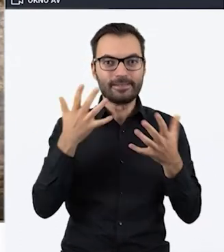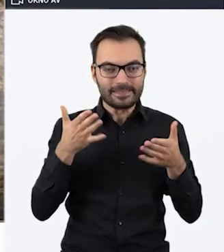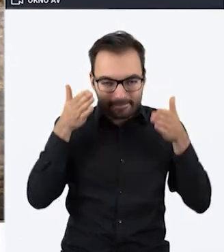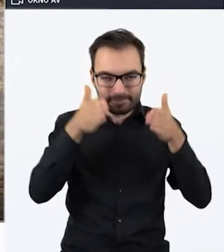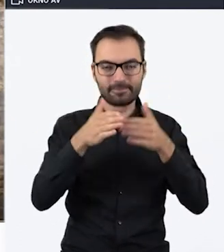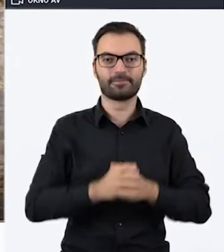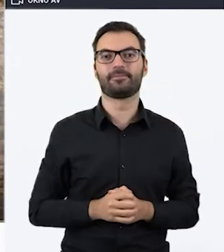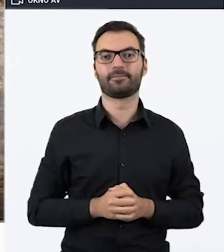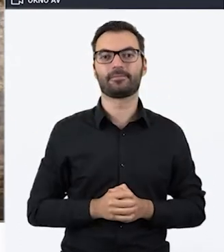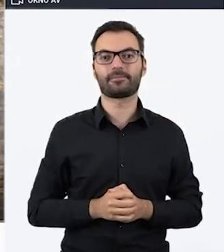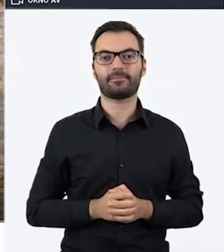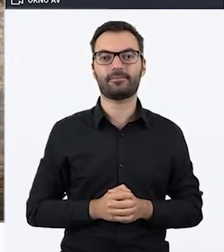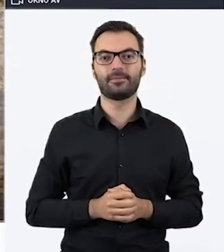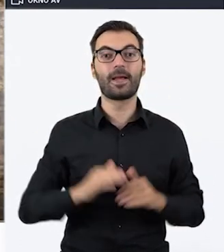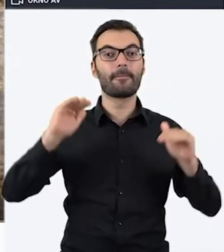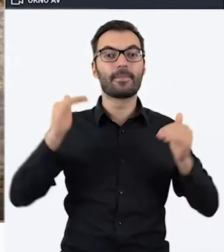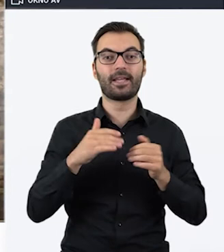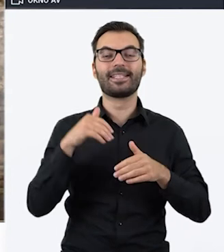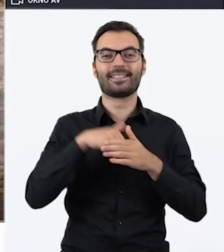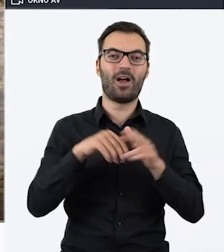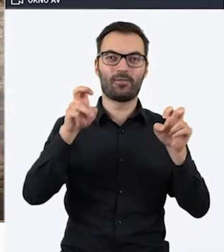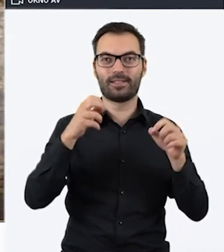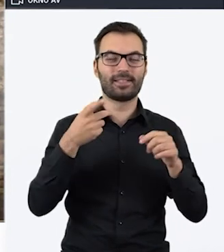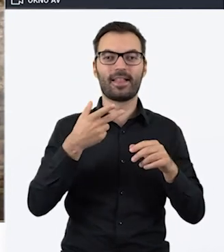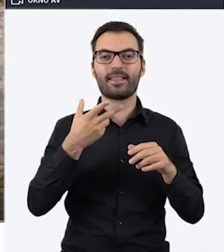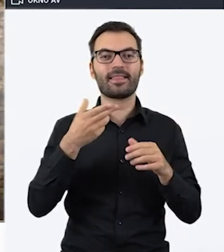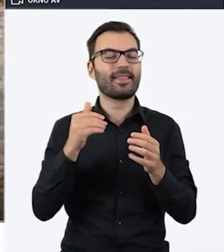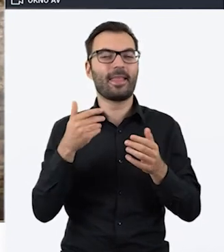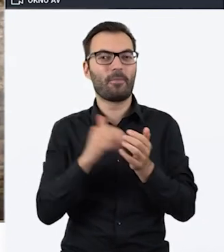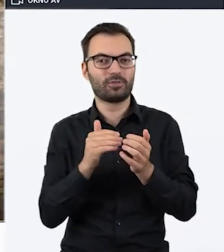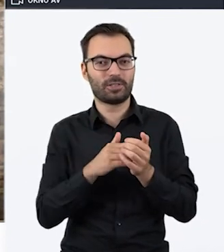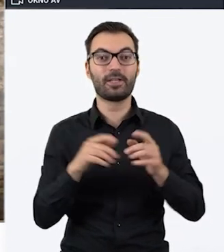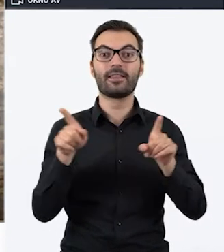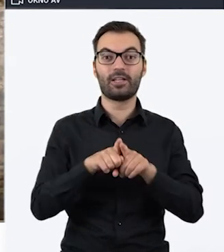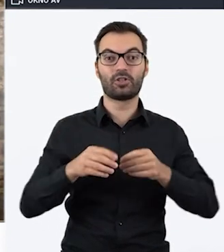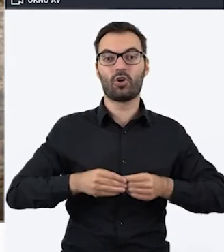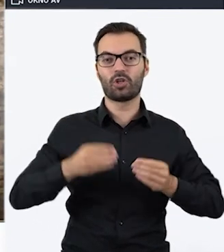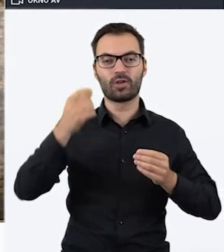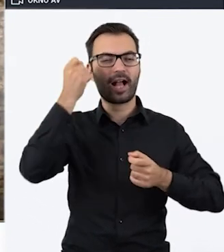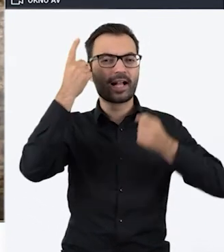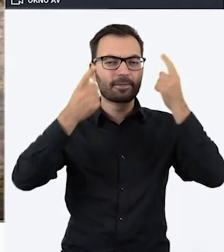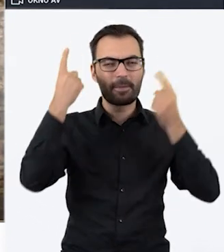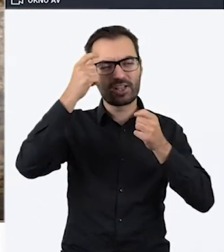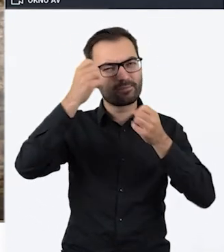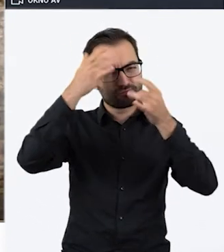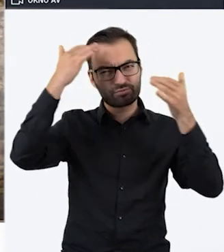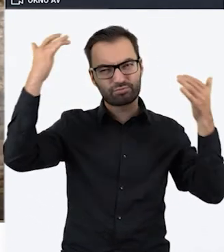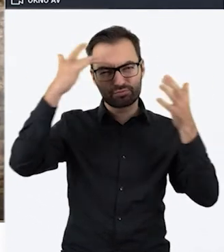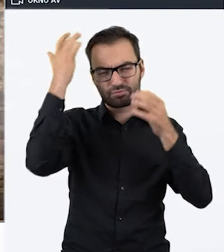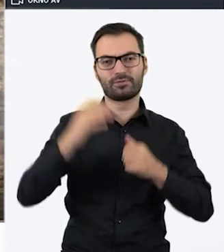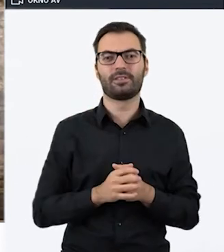zadaniu, ograniczenie zachowań niepożądanych, ale także rozwijanie kreatywnego myślenia,